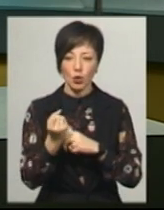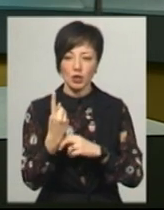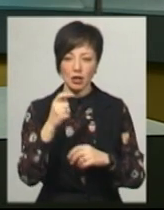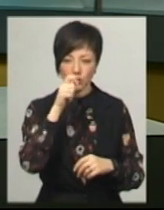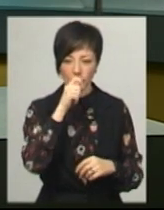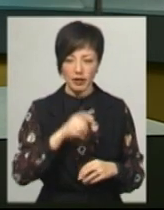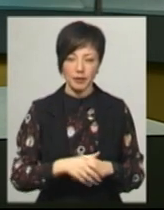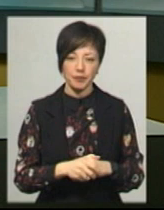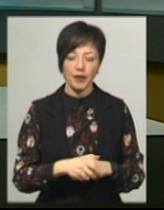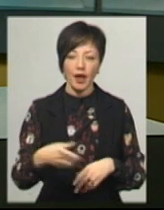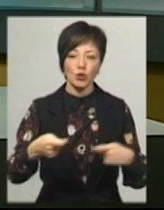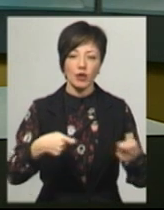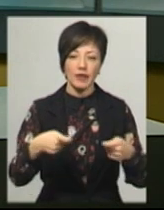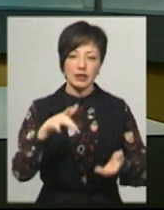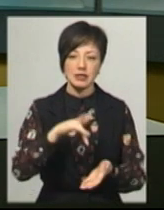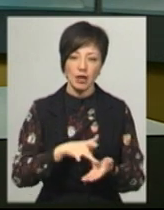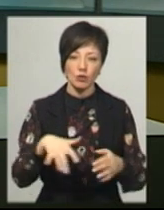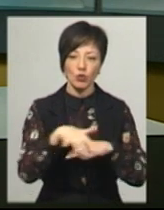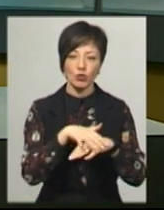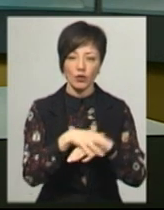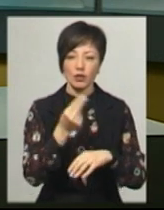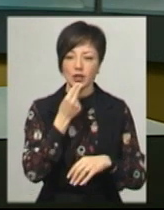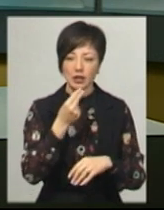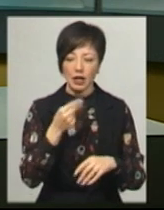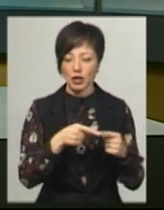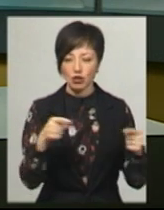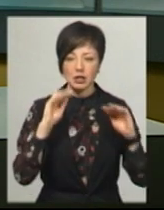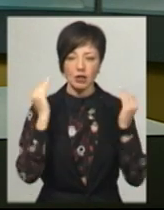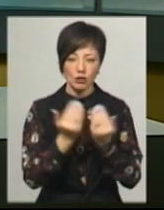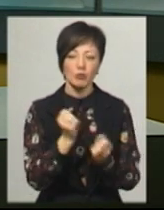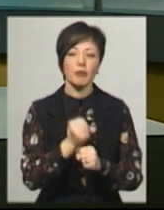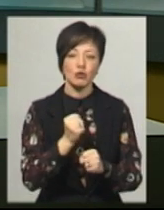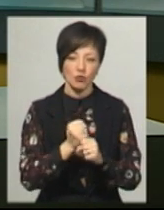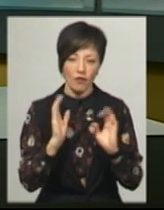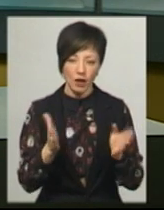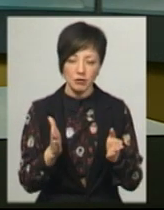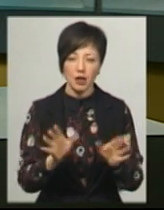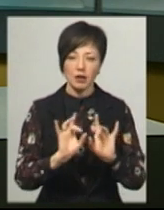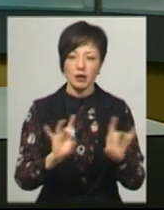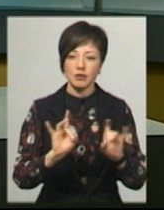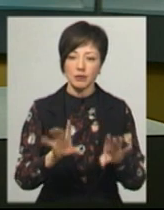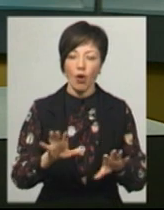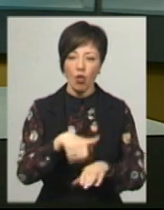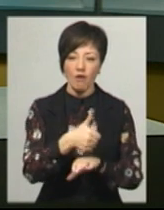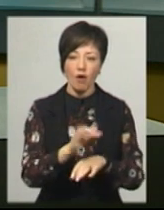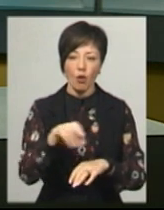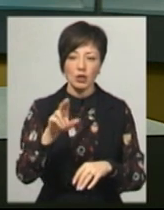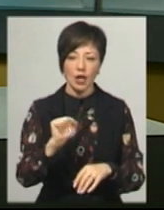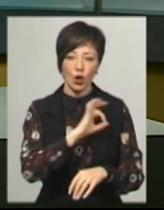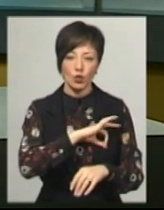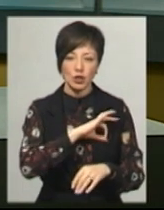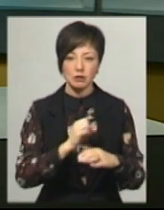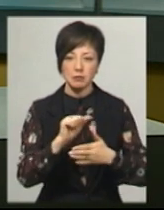квітня. Торгівельні центри, продуктові та речові ринки на час карантину працюватимуть. Зі слів Дмитра Габінета, юридичної підстави